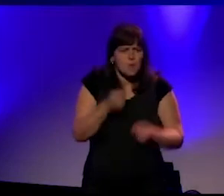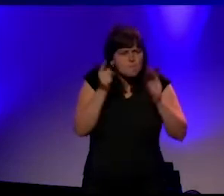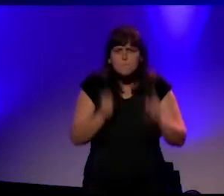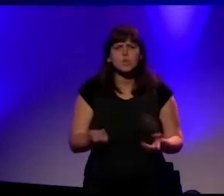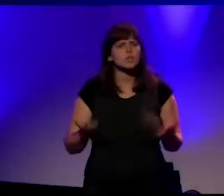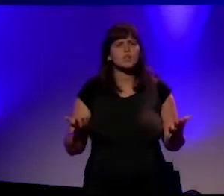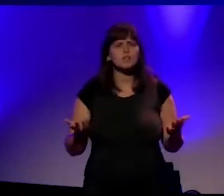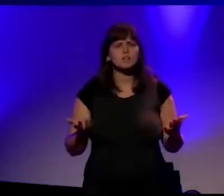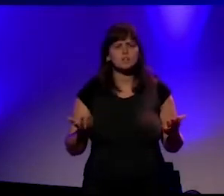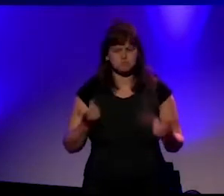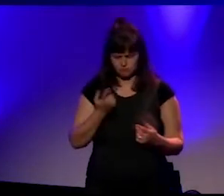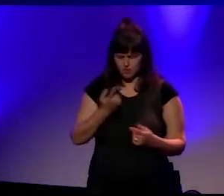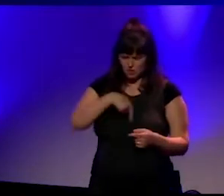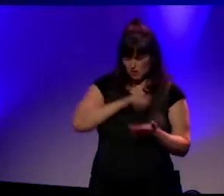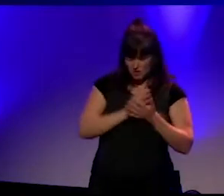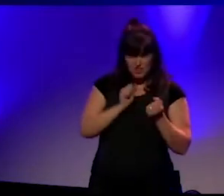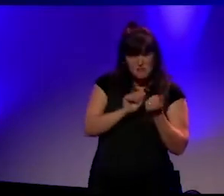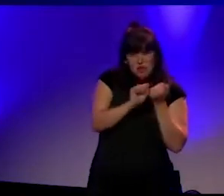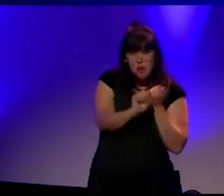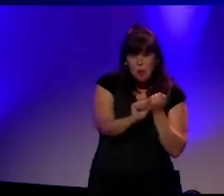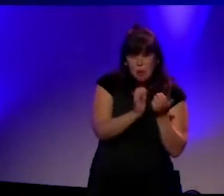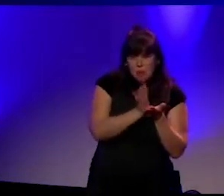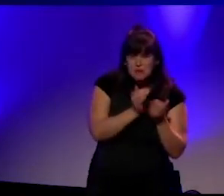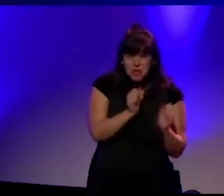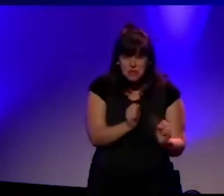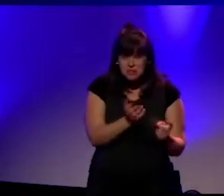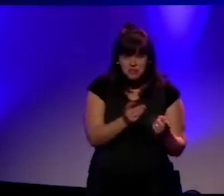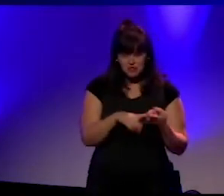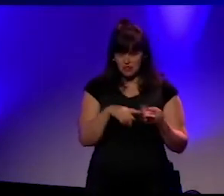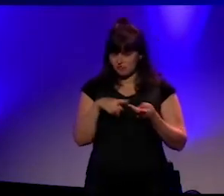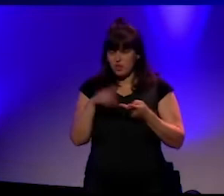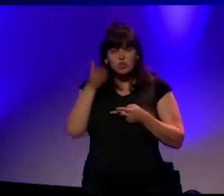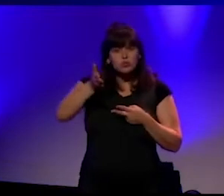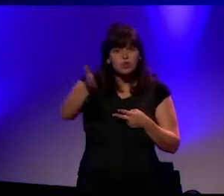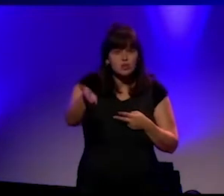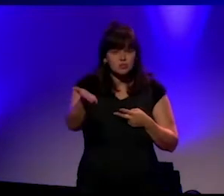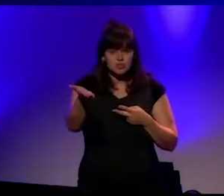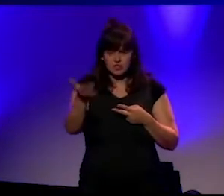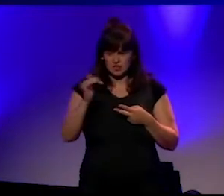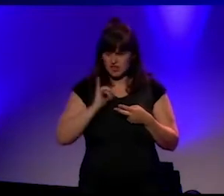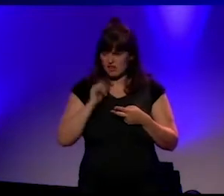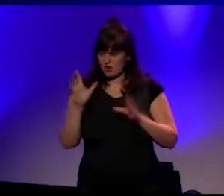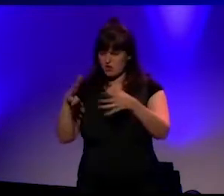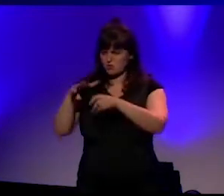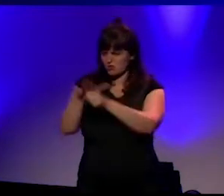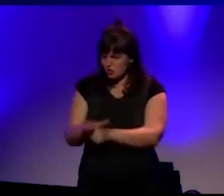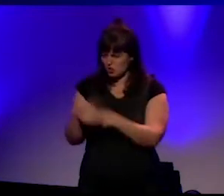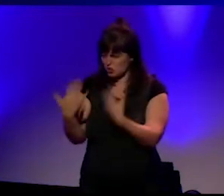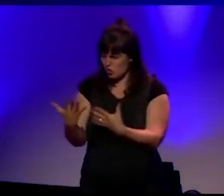Hadden we dit kunnen voorkomen? Hoe gaan we om in de toekomst met deviant en groepsdruk?